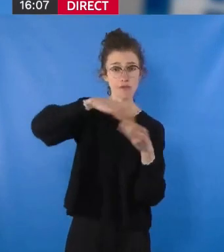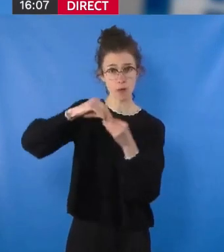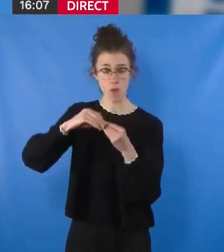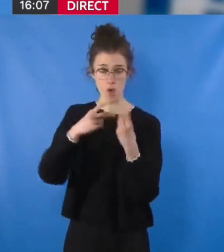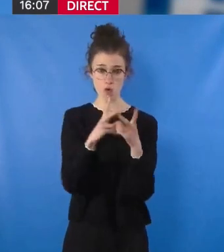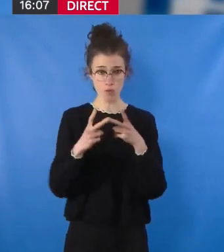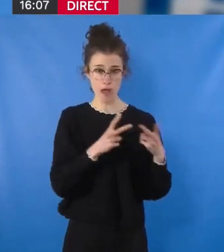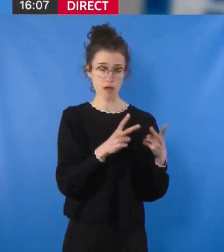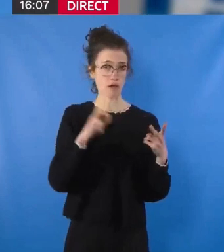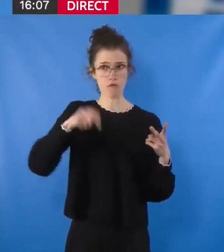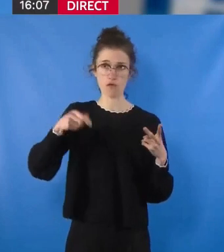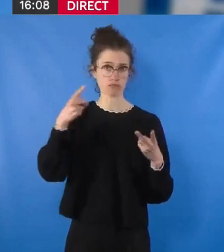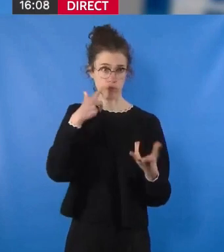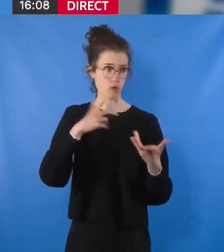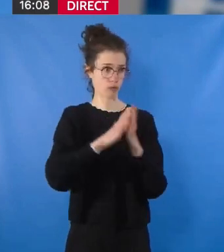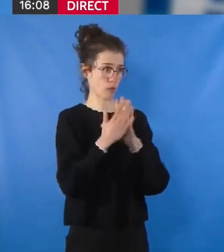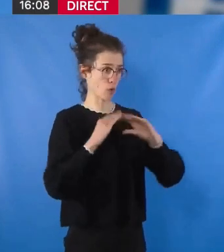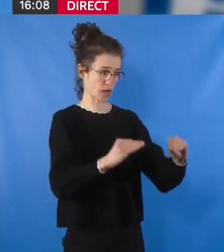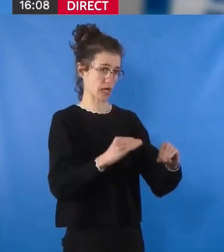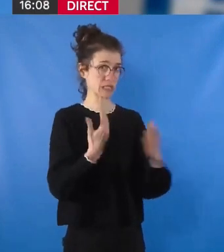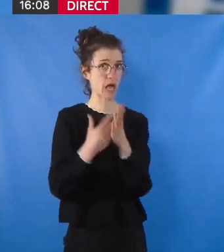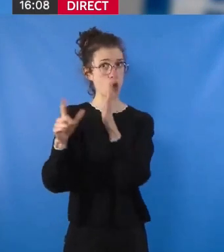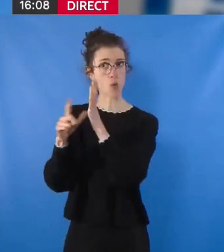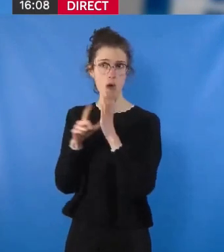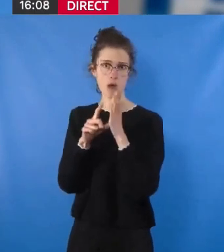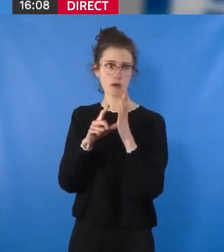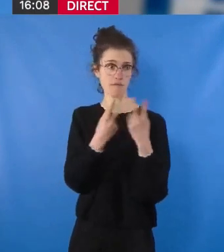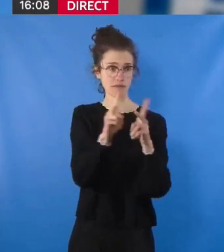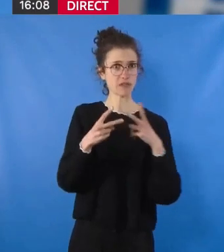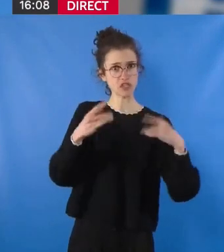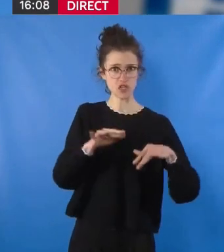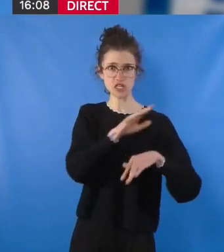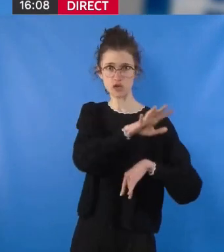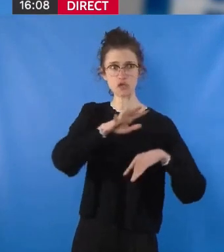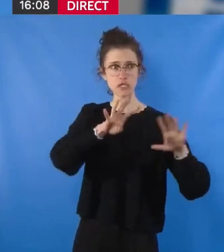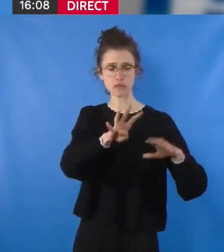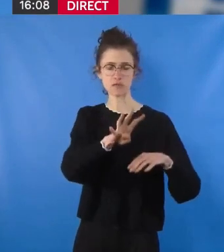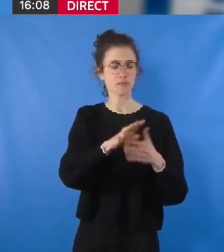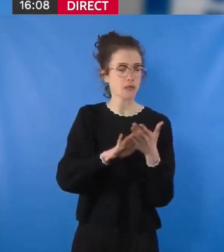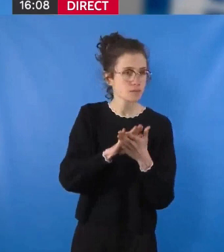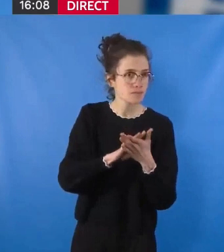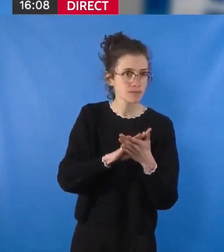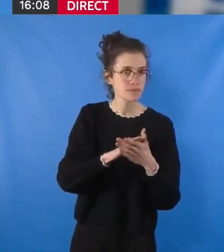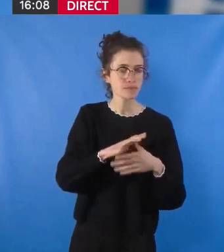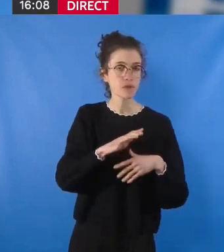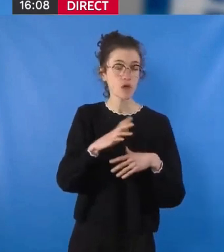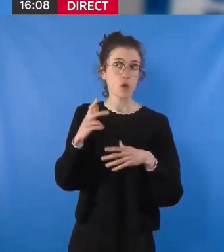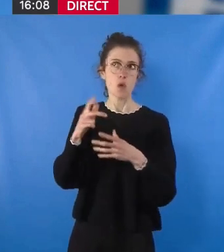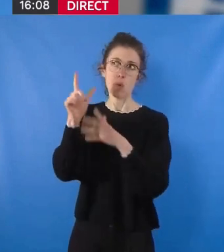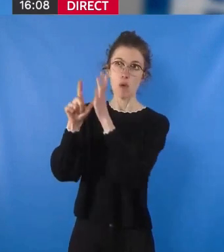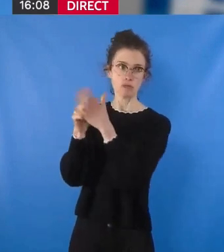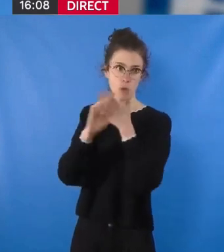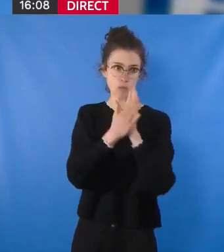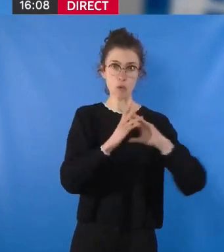communes sur 24 de notre territoire. Pour revenir au sujet initial, le groupe communiste et républicain votera favorablement cette